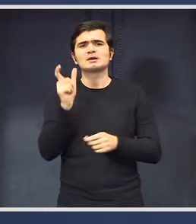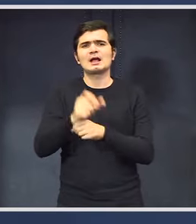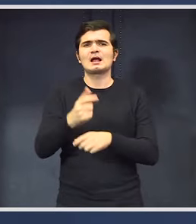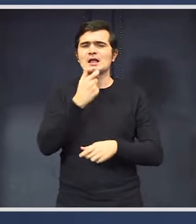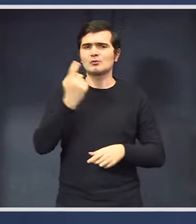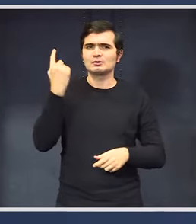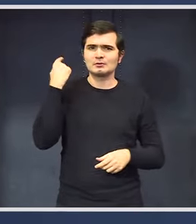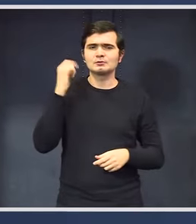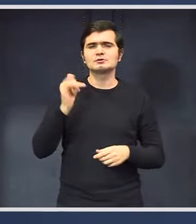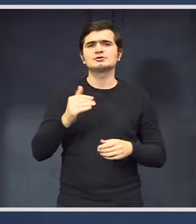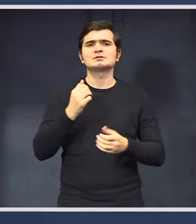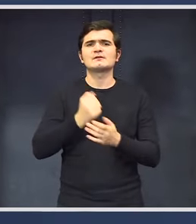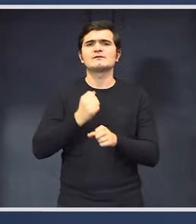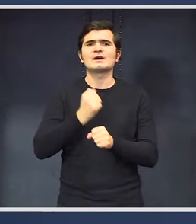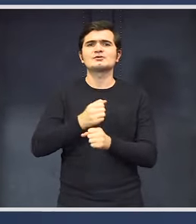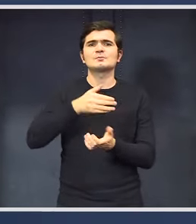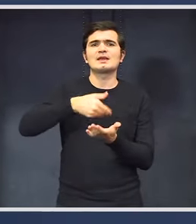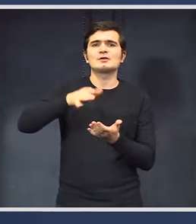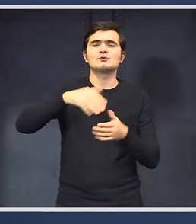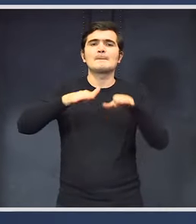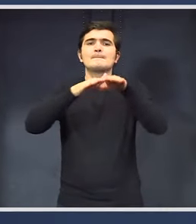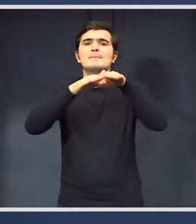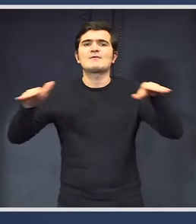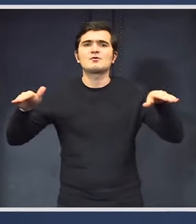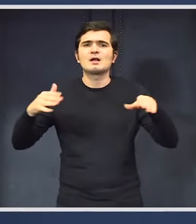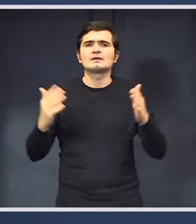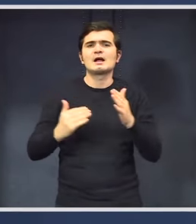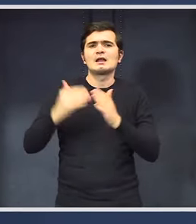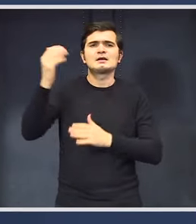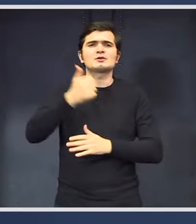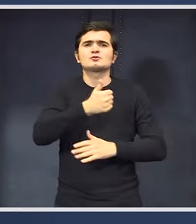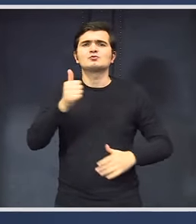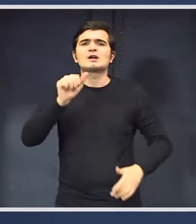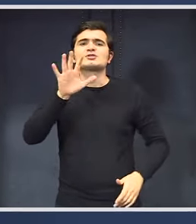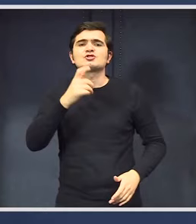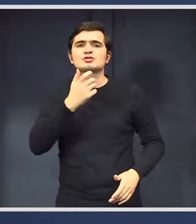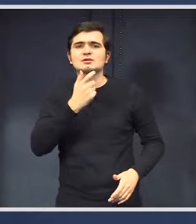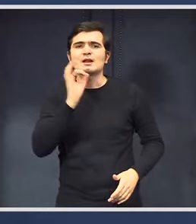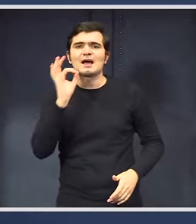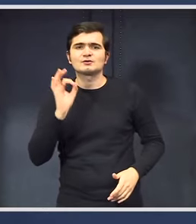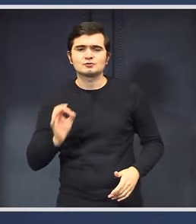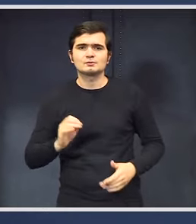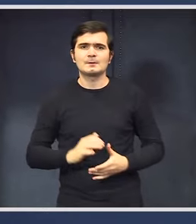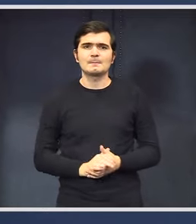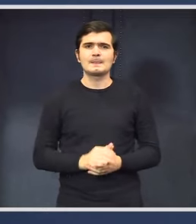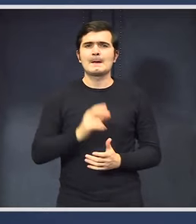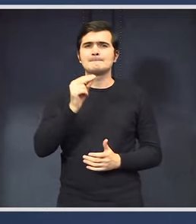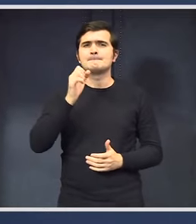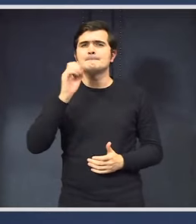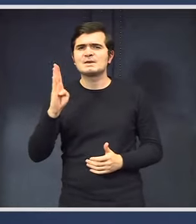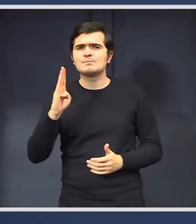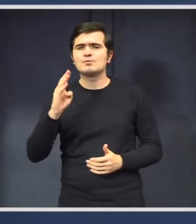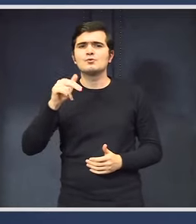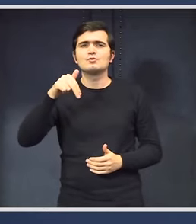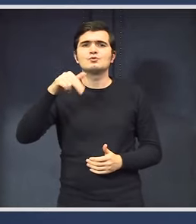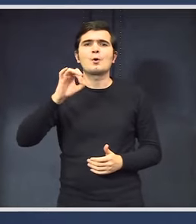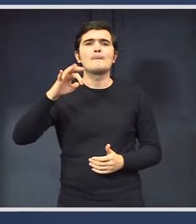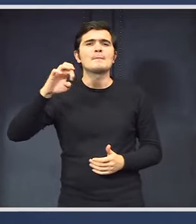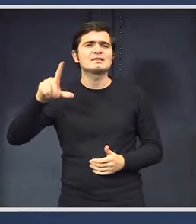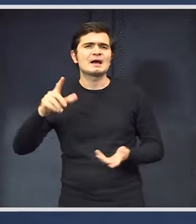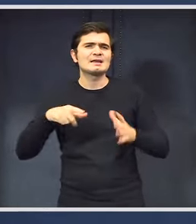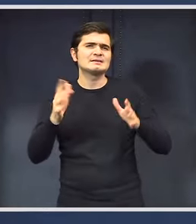și o plafonare a cheltuielor. Cheltuiele cresc cu doar 5%. În condiții în care PIB-ul nominar este estimat să crească doar cu 7%.